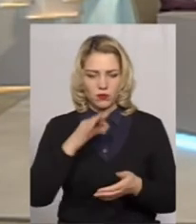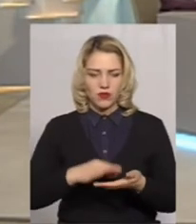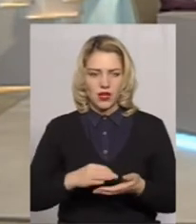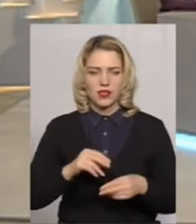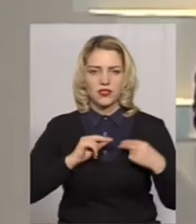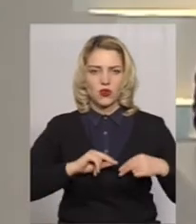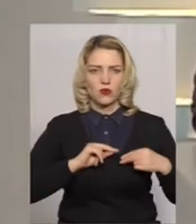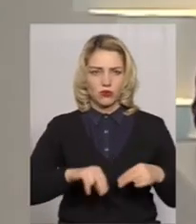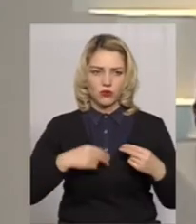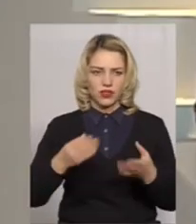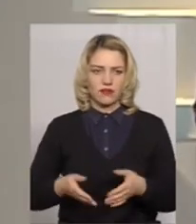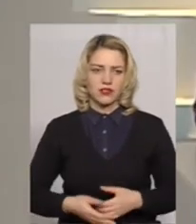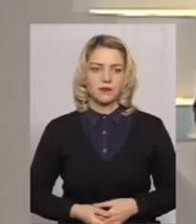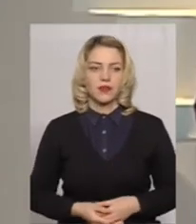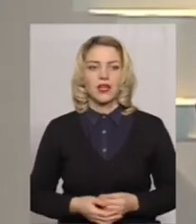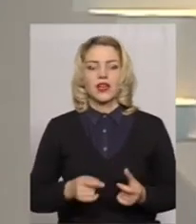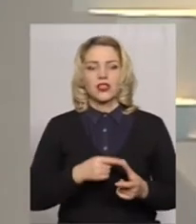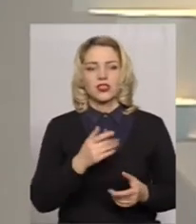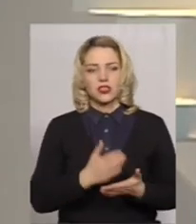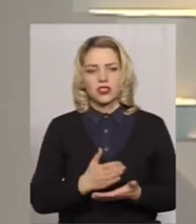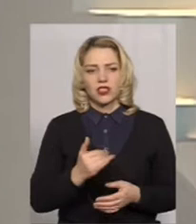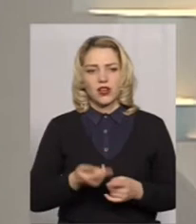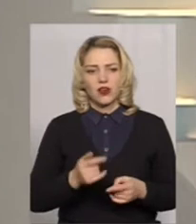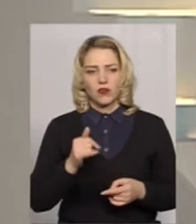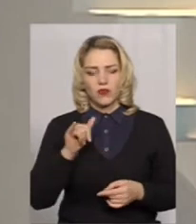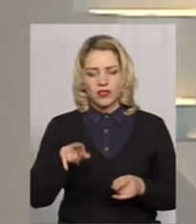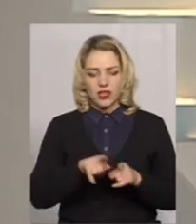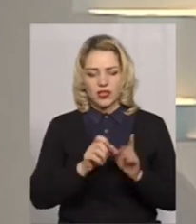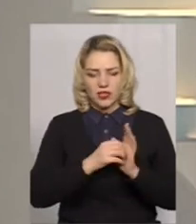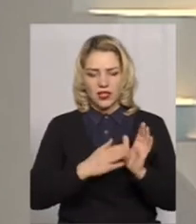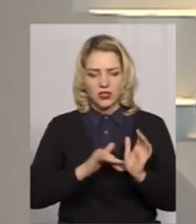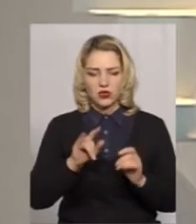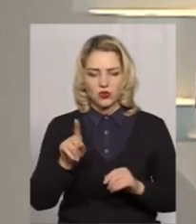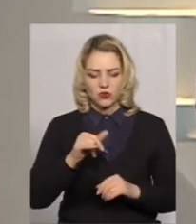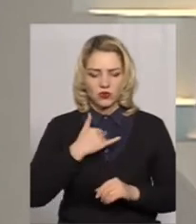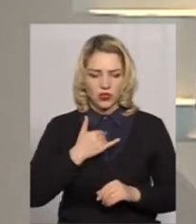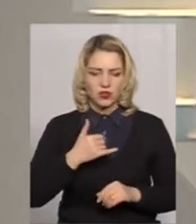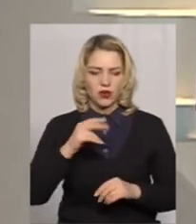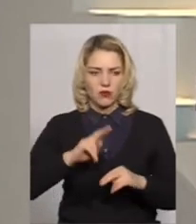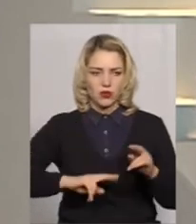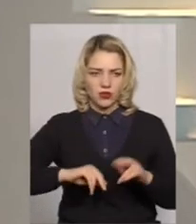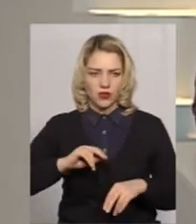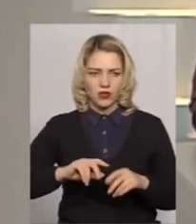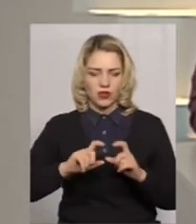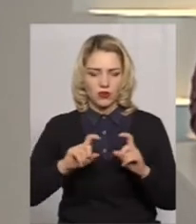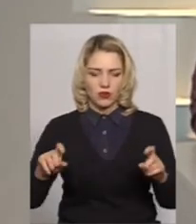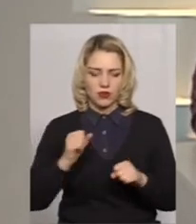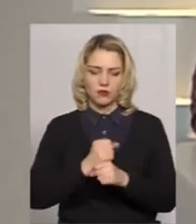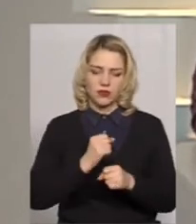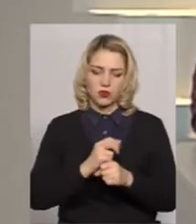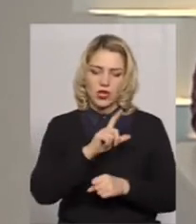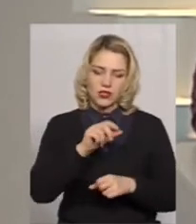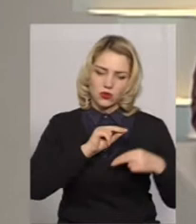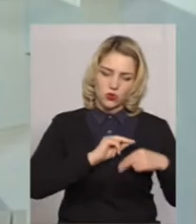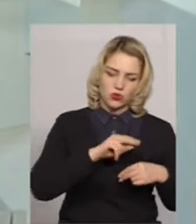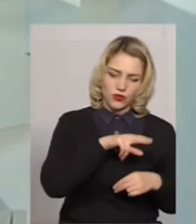Усе ж таки, чи є у вас такі дані, що у наших будівельних компаніях більше працюють за трудовими договорами, чи все ж таки цивільно